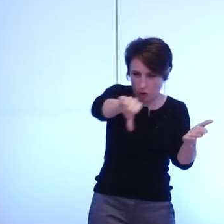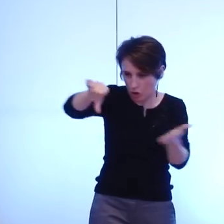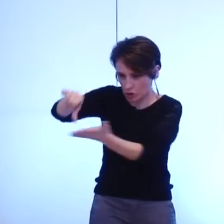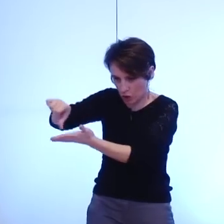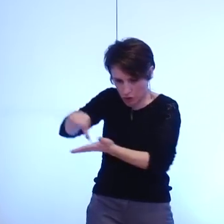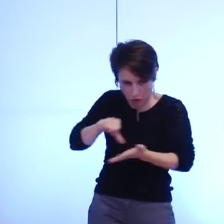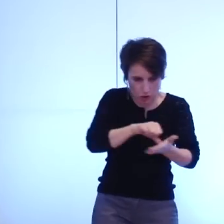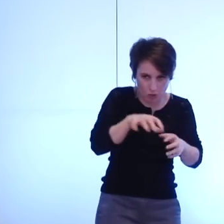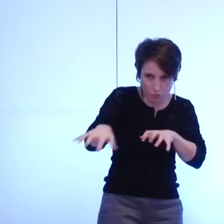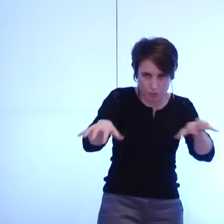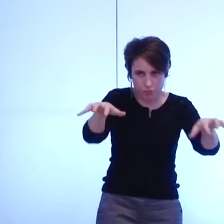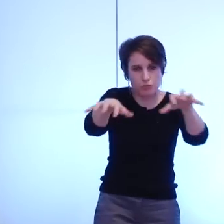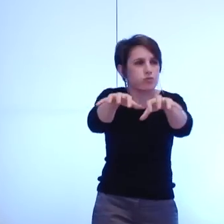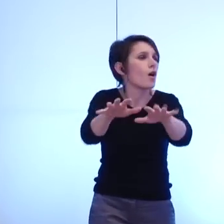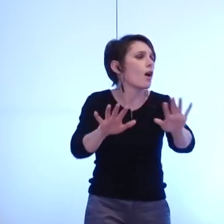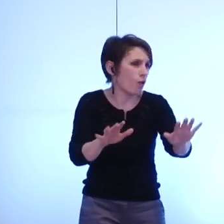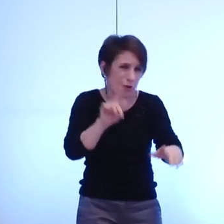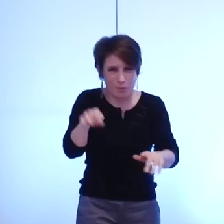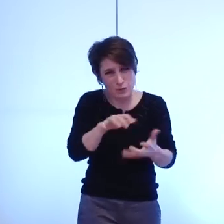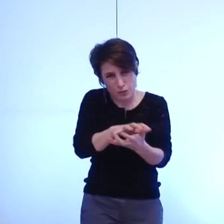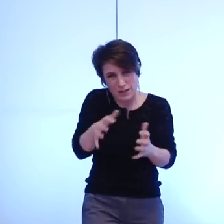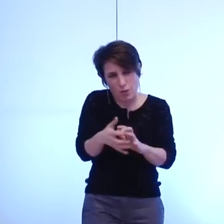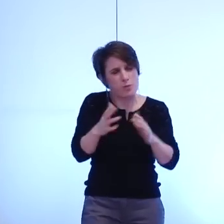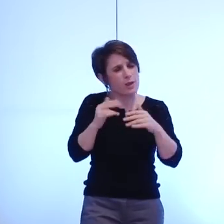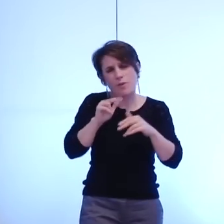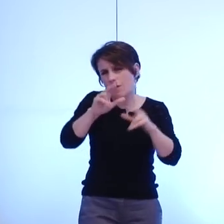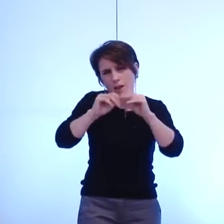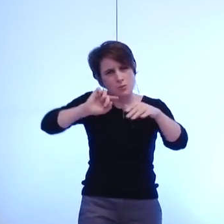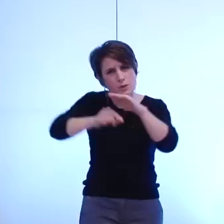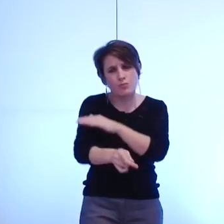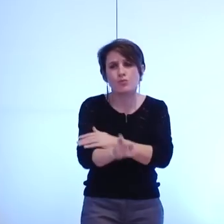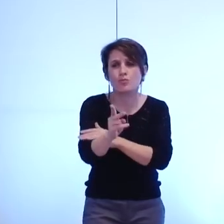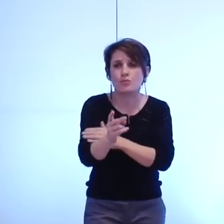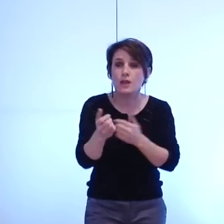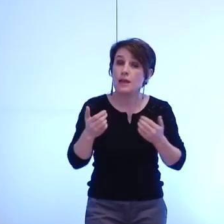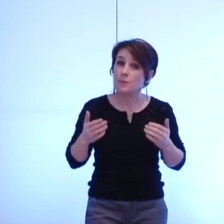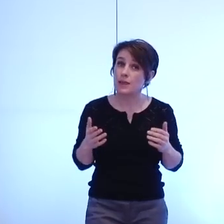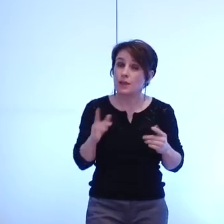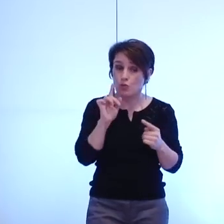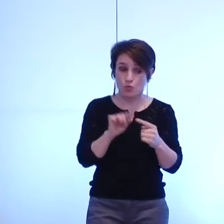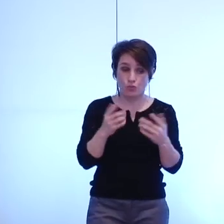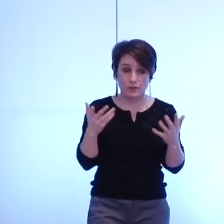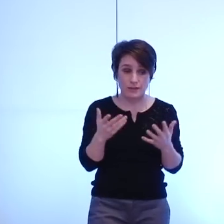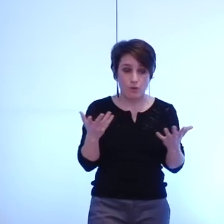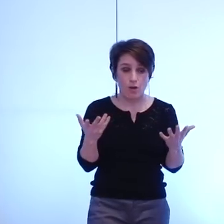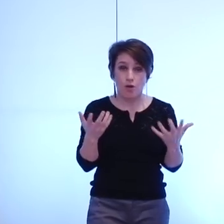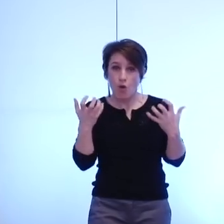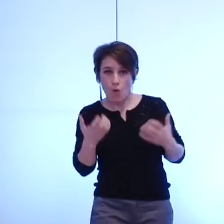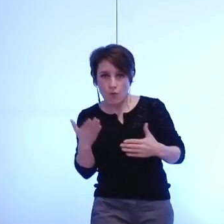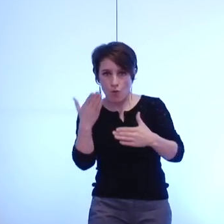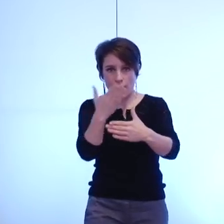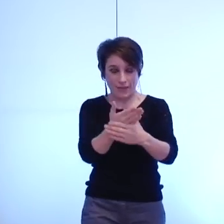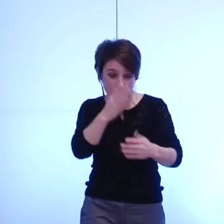mots qui certes sont un peu compliqués et qui vont être explicités maintenant mais qui permettent au fond d'intervenir très directement